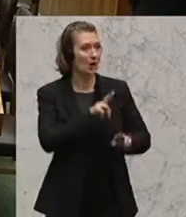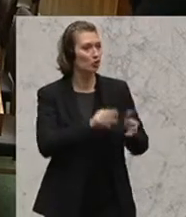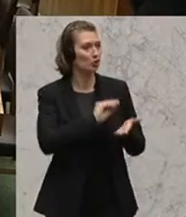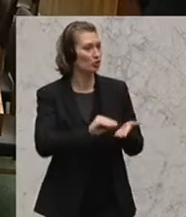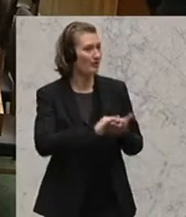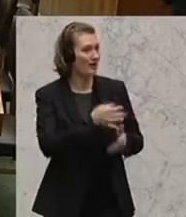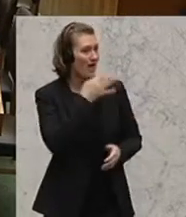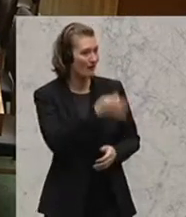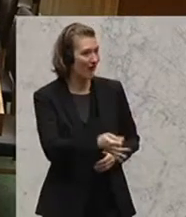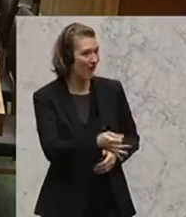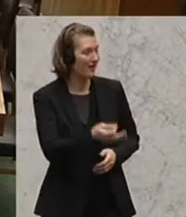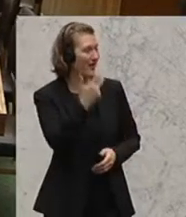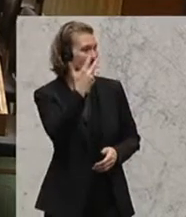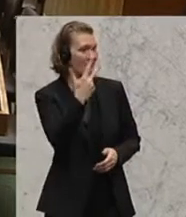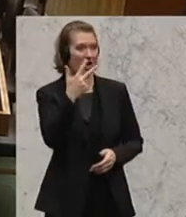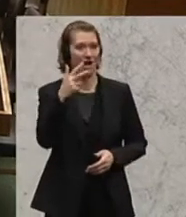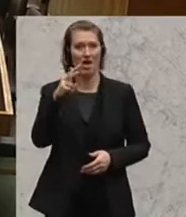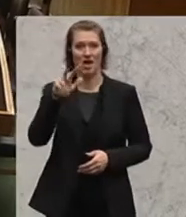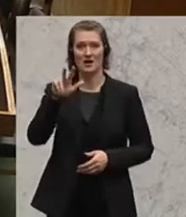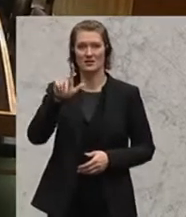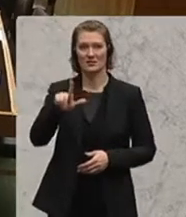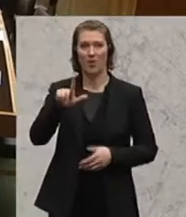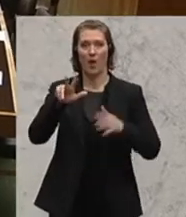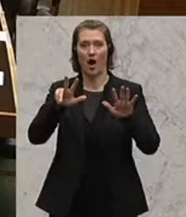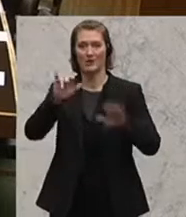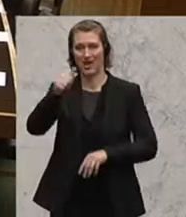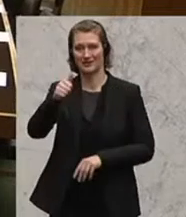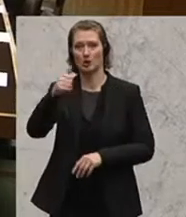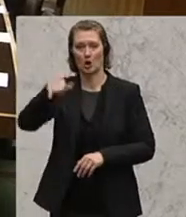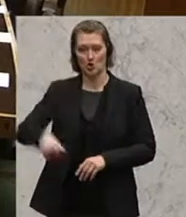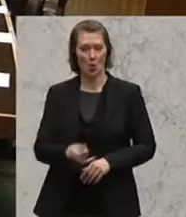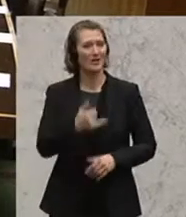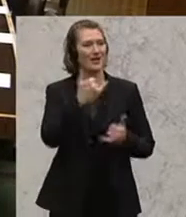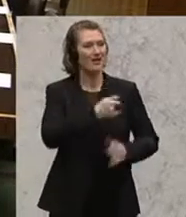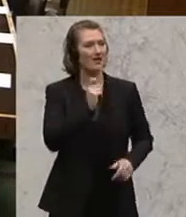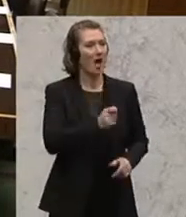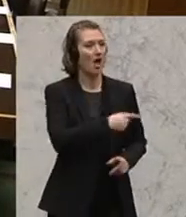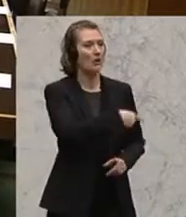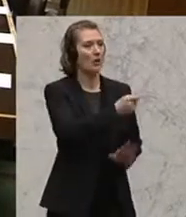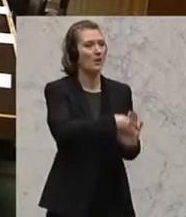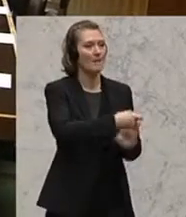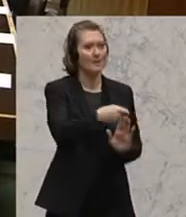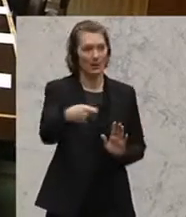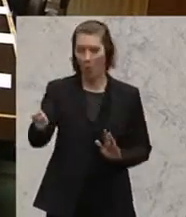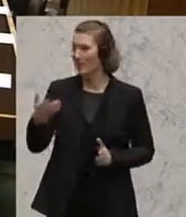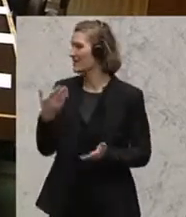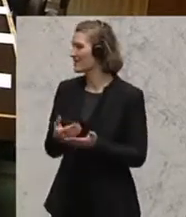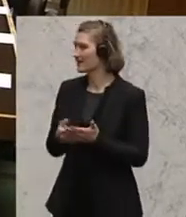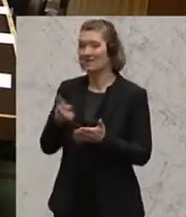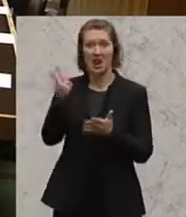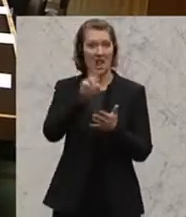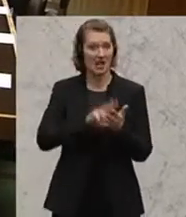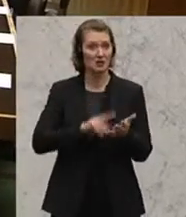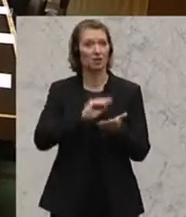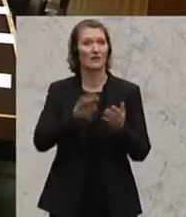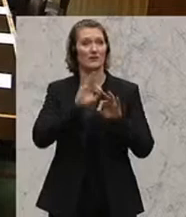untersuchen, was zu untersuchen ist. Unter diesem Titel haben die Grünen eine dringliche Anfrage an Finanzminister Hans-Jörg Schelling von der ÖVP zur